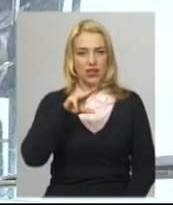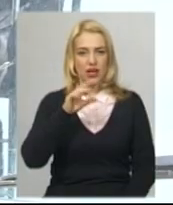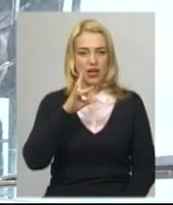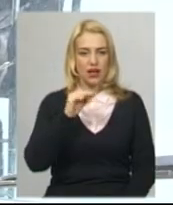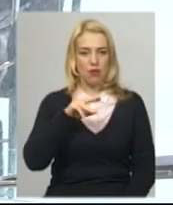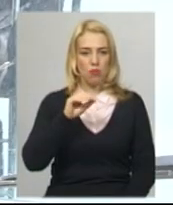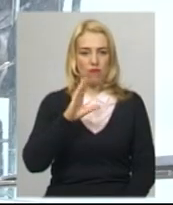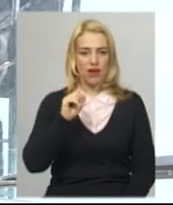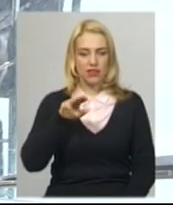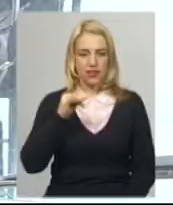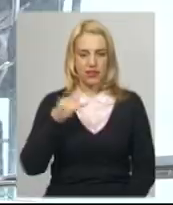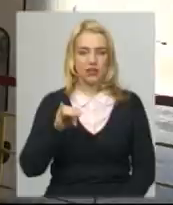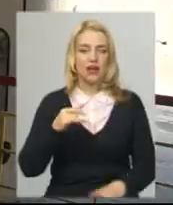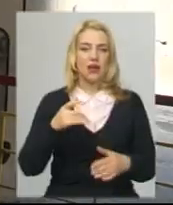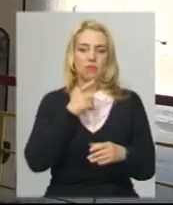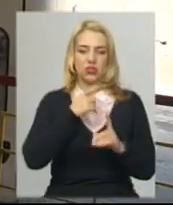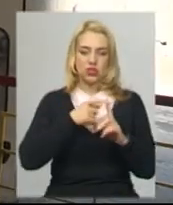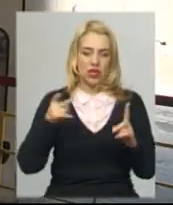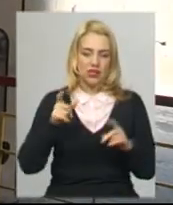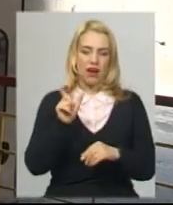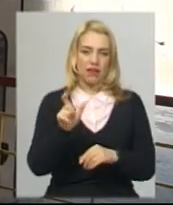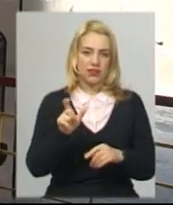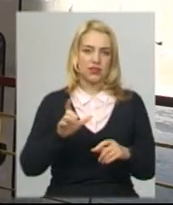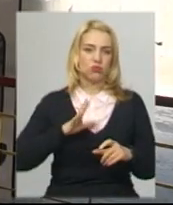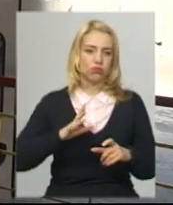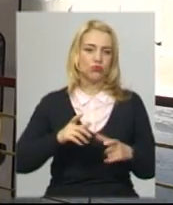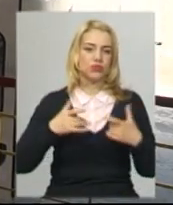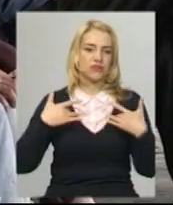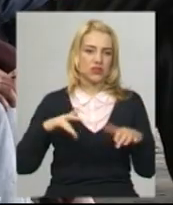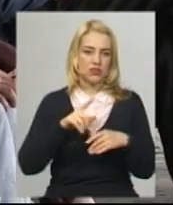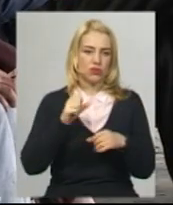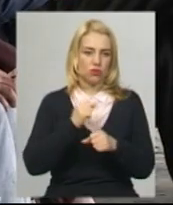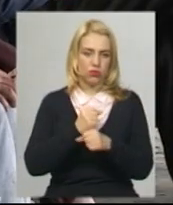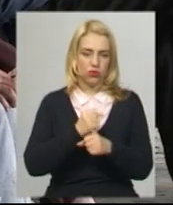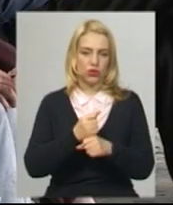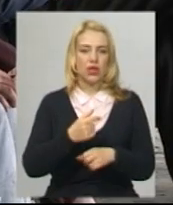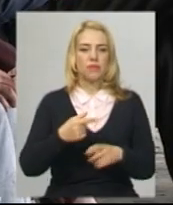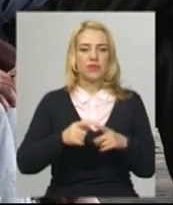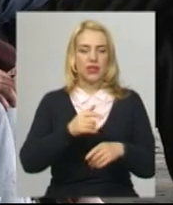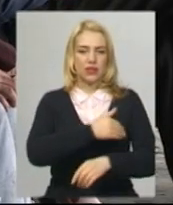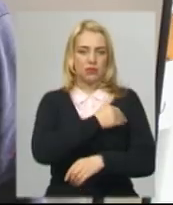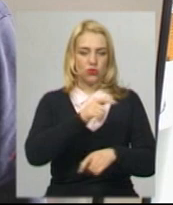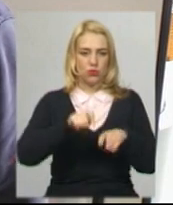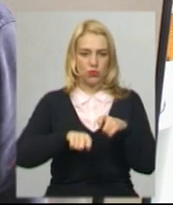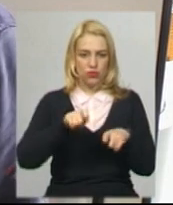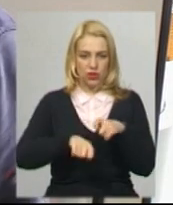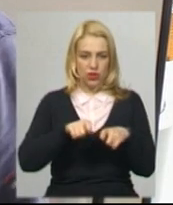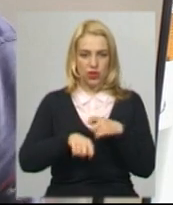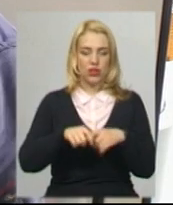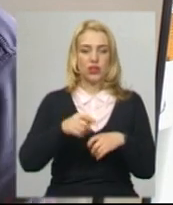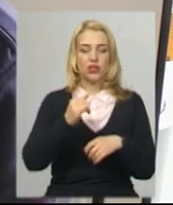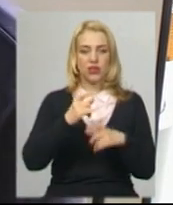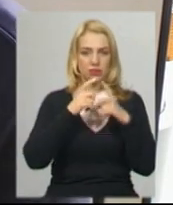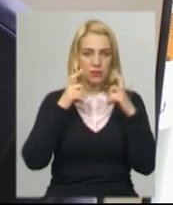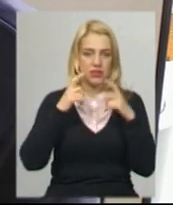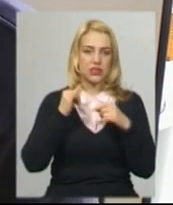звільнився з роботи. Андрій Наумов розповідає, до початку роботи дезінфекцію в автобусі зробив, температуру йому змірили, стоячих пасажирів не бере. Та їх і